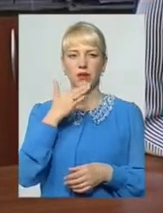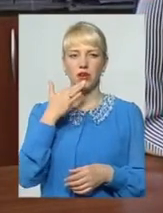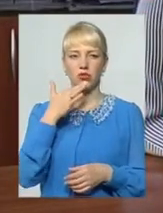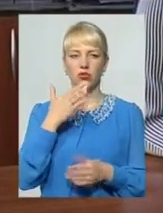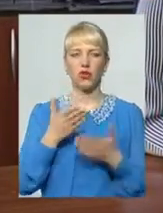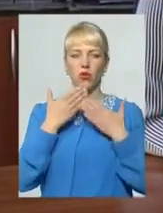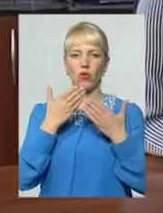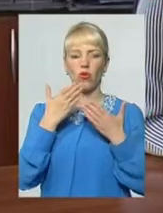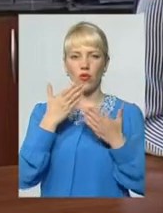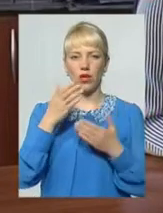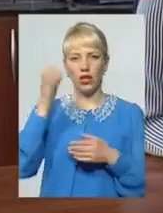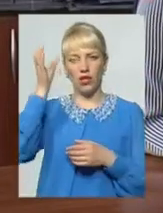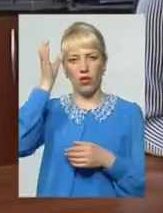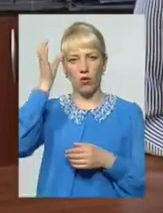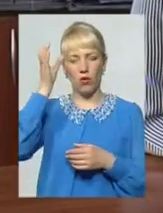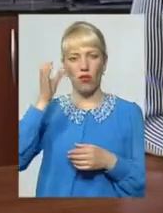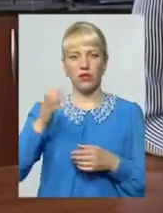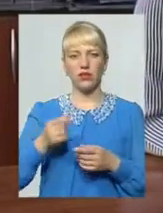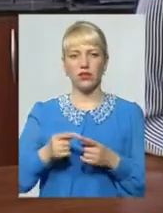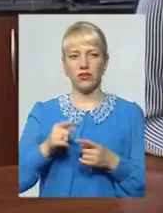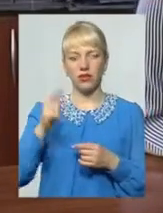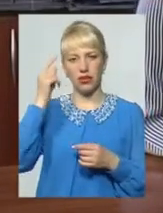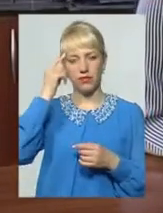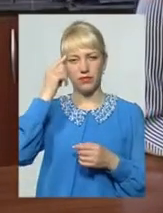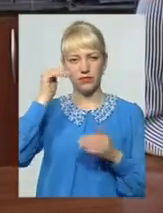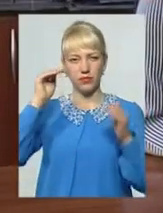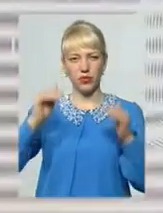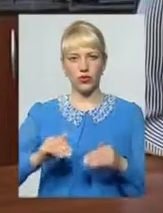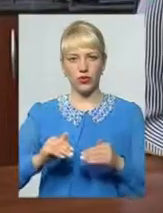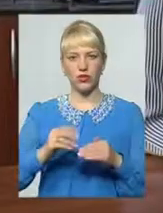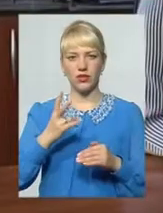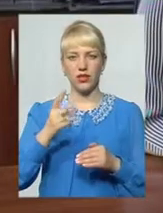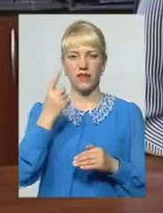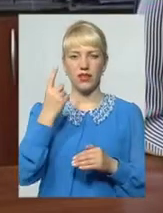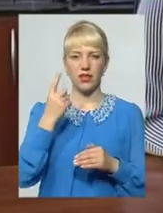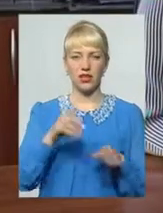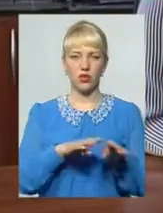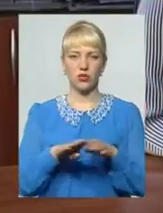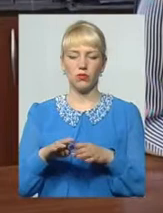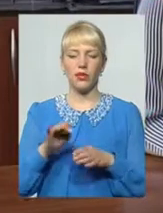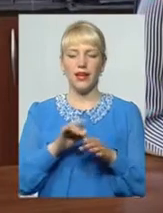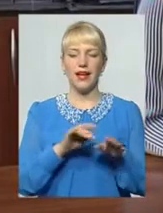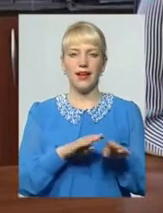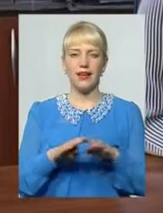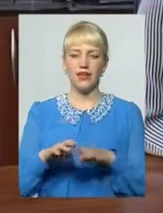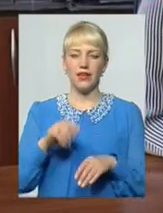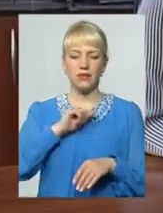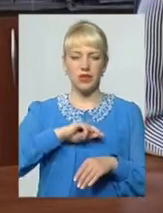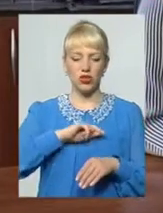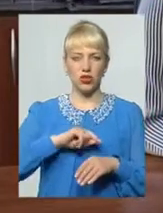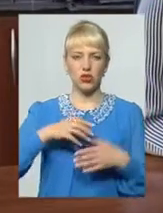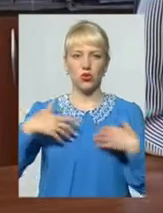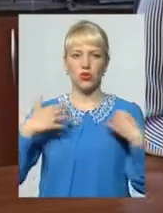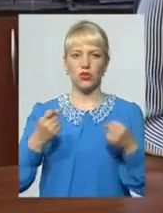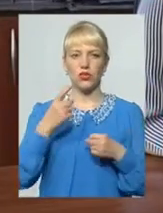наукових досліджень, IQ понижується на цілий ступень Рівень психічного здоров'я за місяць